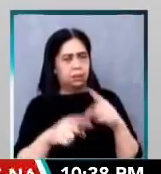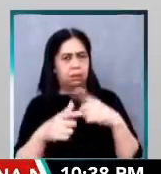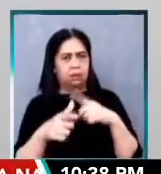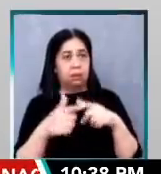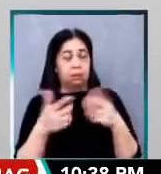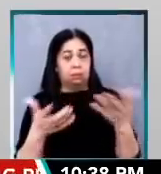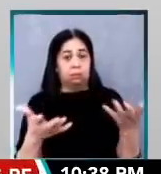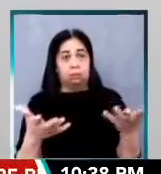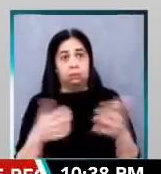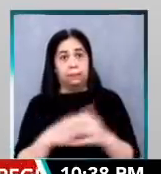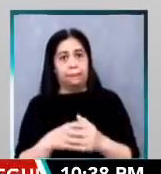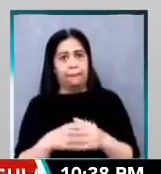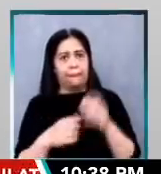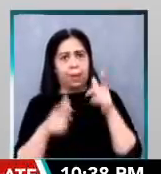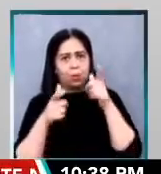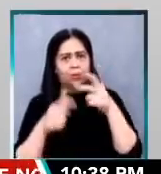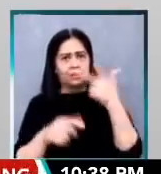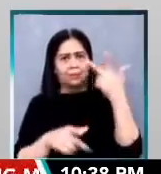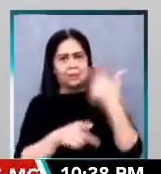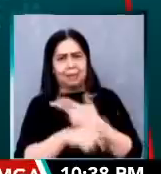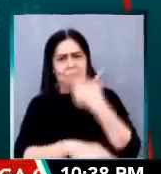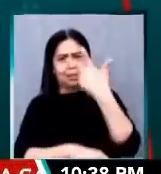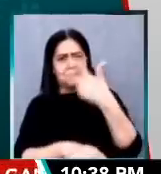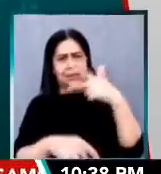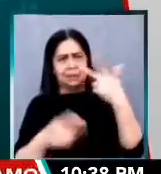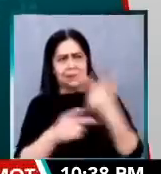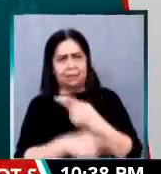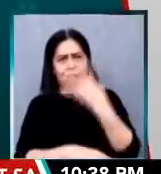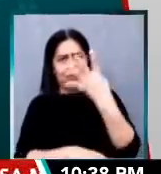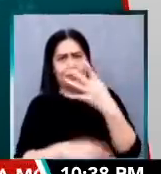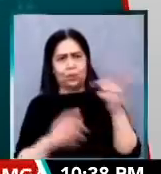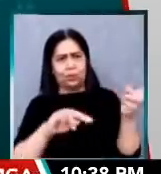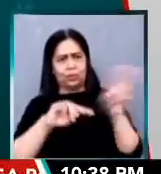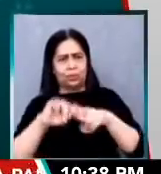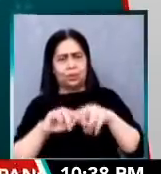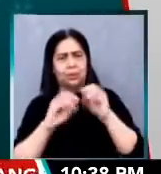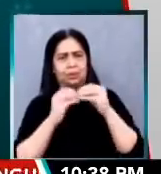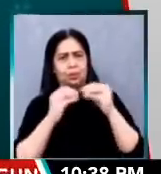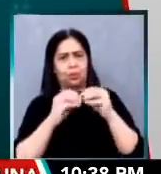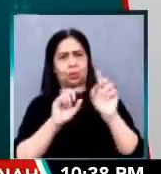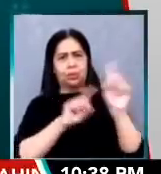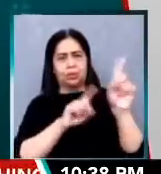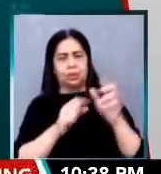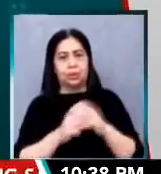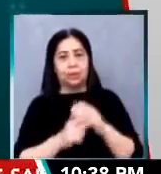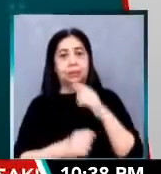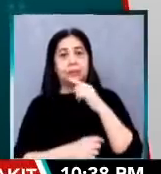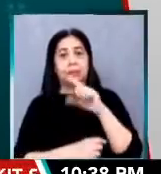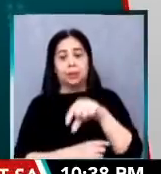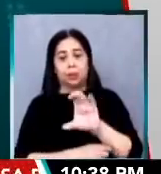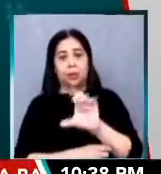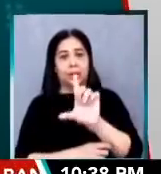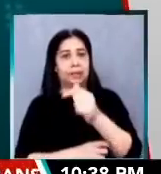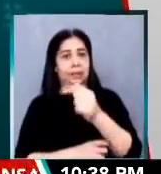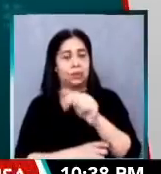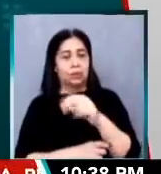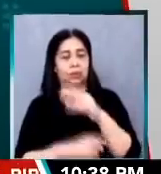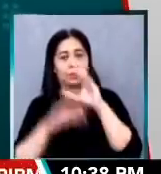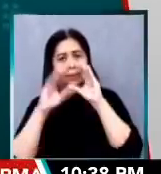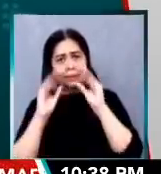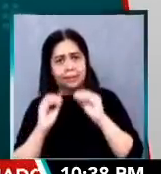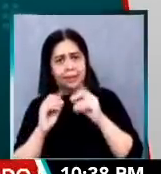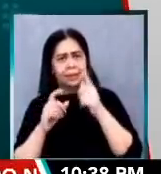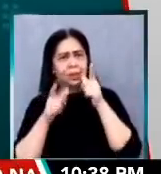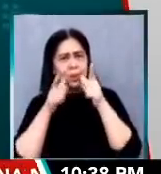times 3 ata po or times 4 yung dumating. Sabi naman ng Quezon City Local Government na kinalulungkot nito ang tila pagbabago ng